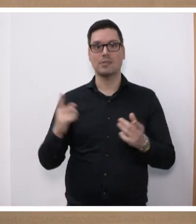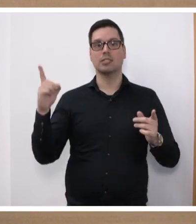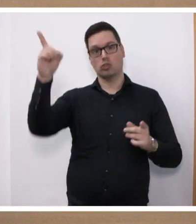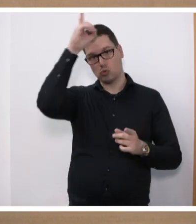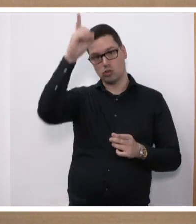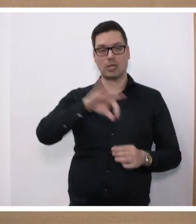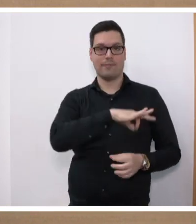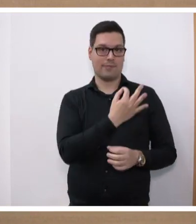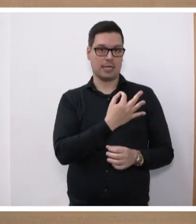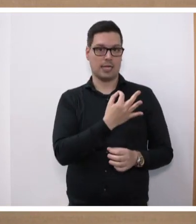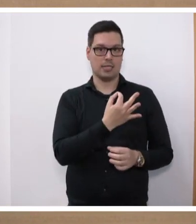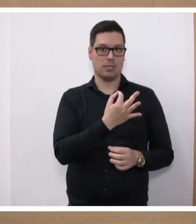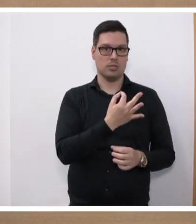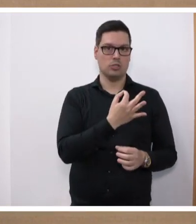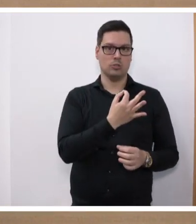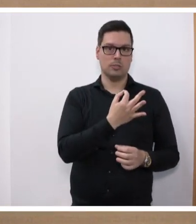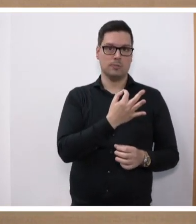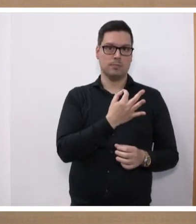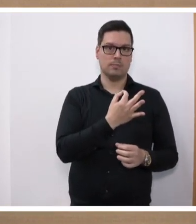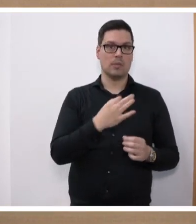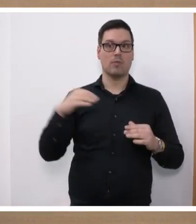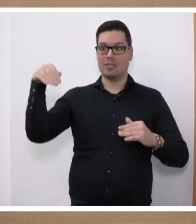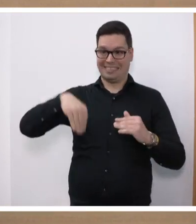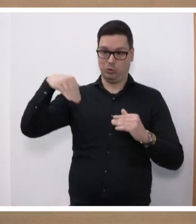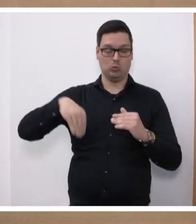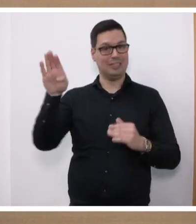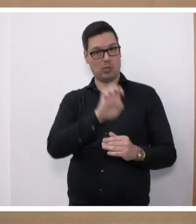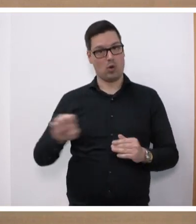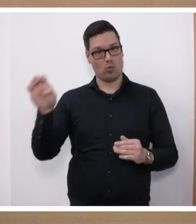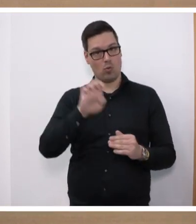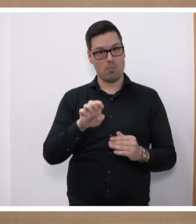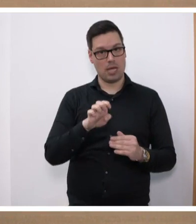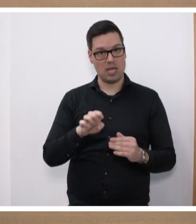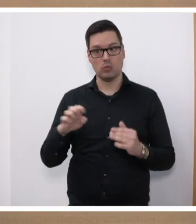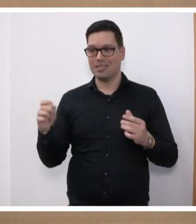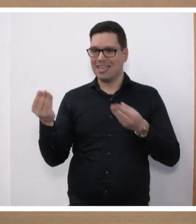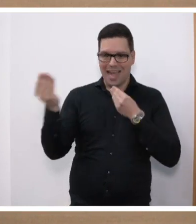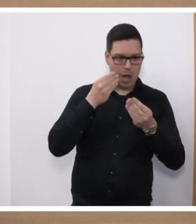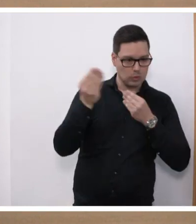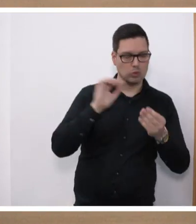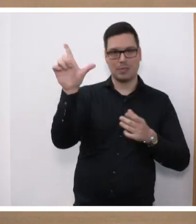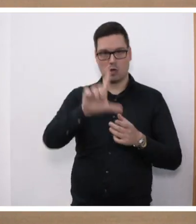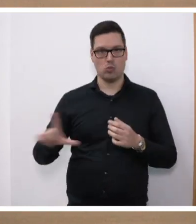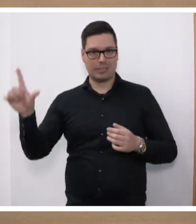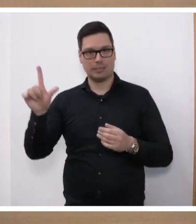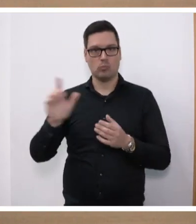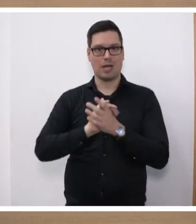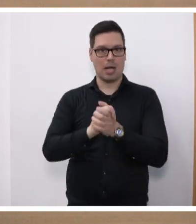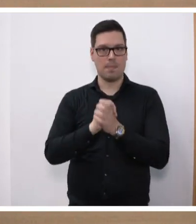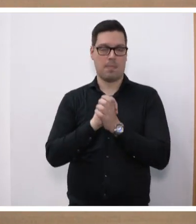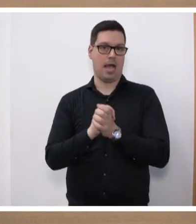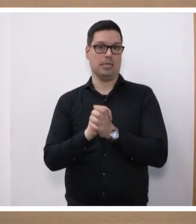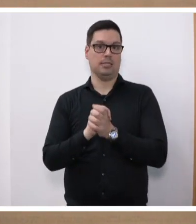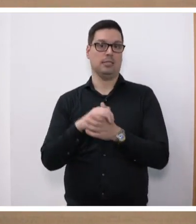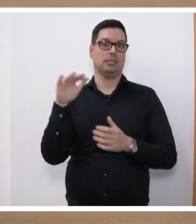Frankreich getroffen worden, was die Wasserstoffversorgung aus dem Süden Europas angeht. Und wir sind im Dialog mit unseren Luxemburger Partnern, auch wenn es darum geht,